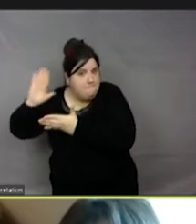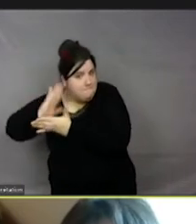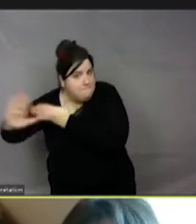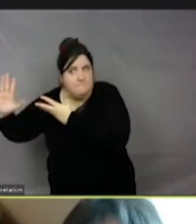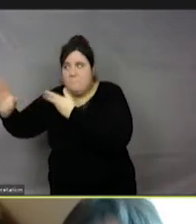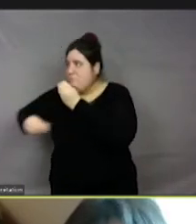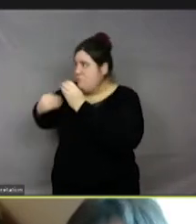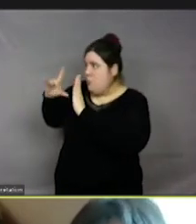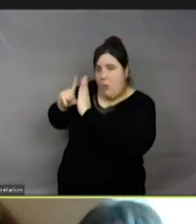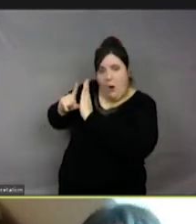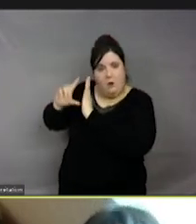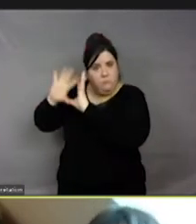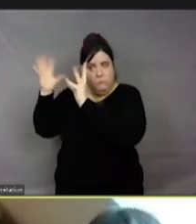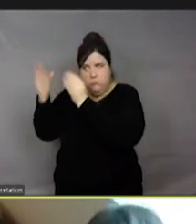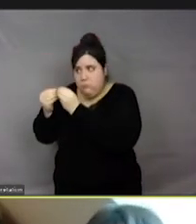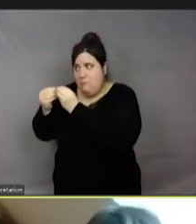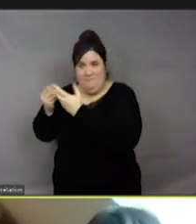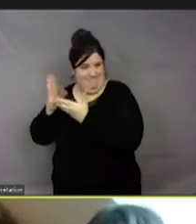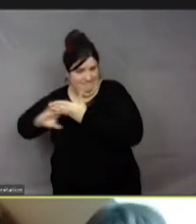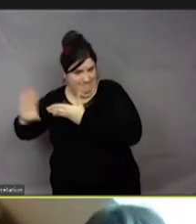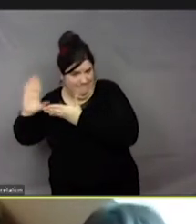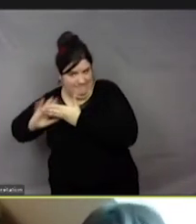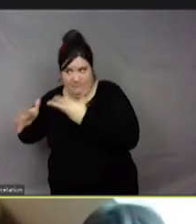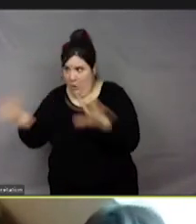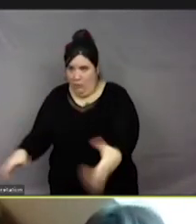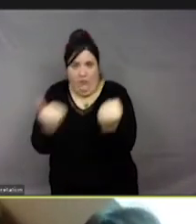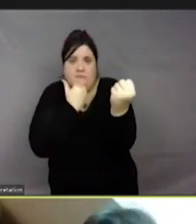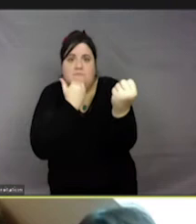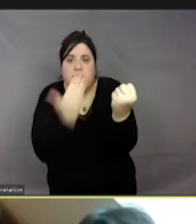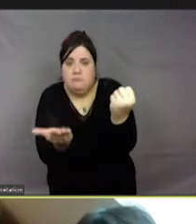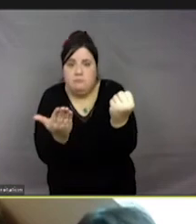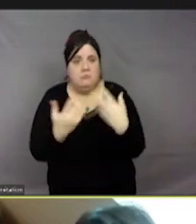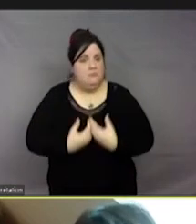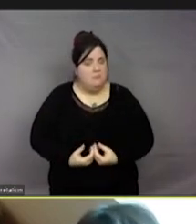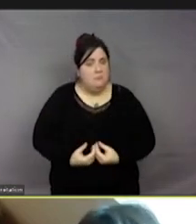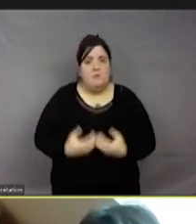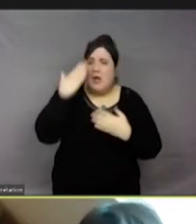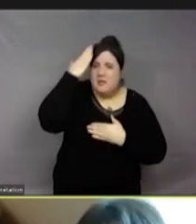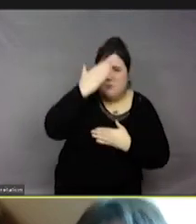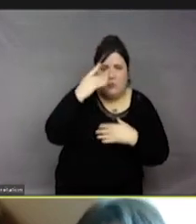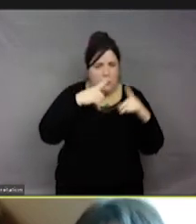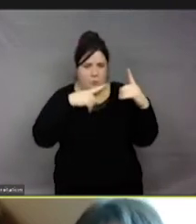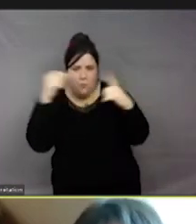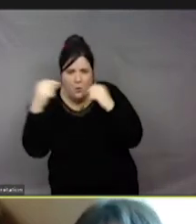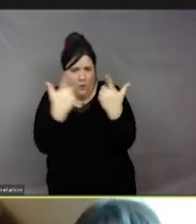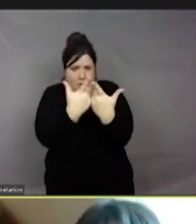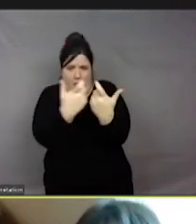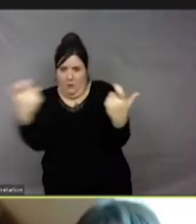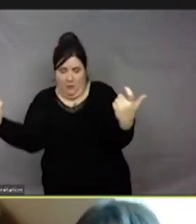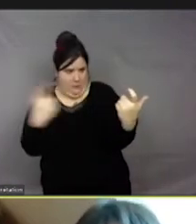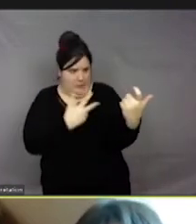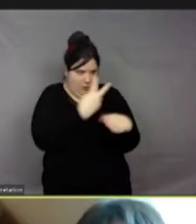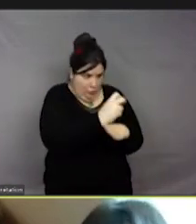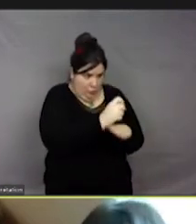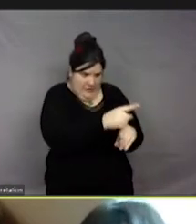juridiques, nous ne pourrons pas sauver la biodiversité en danger. Les chercheurs tirent les